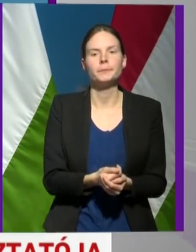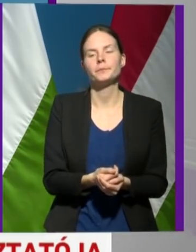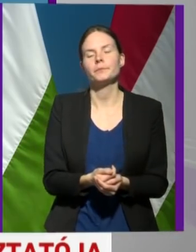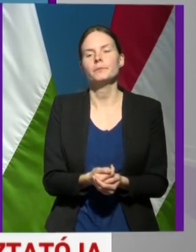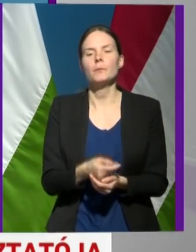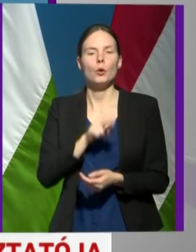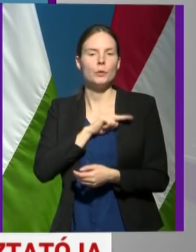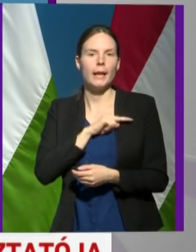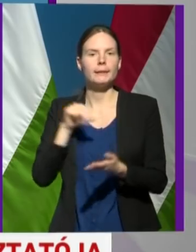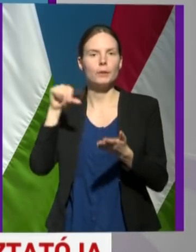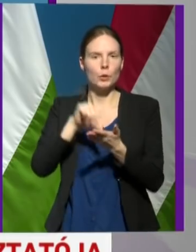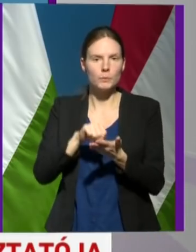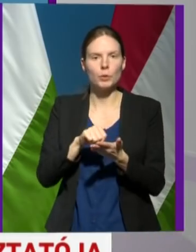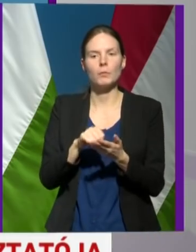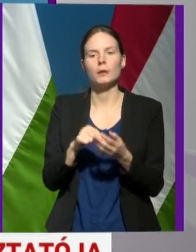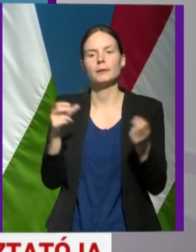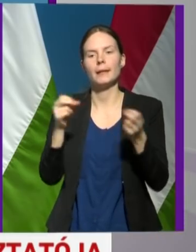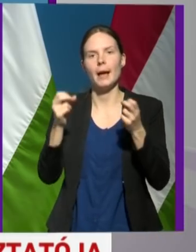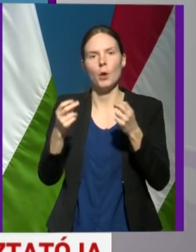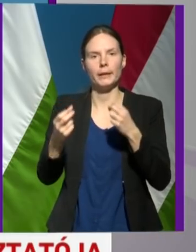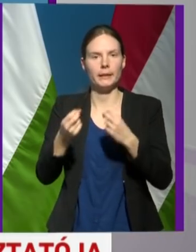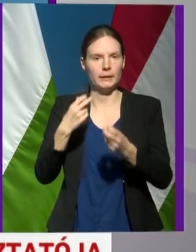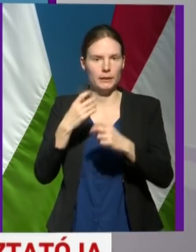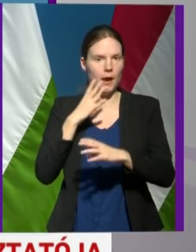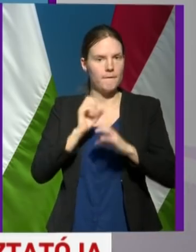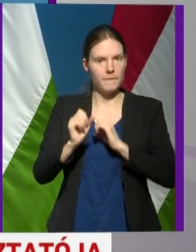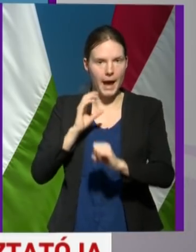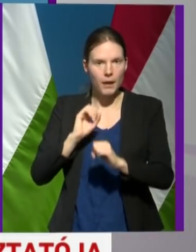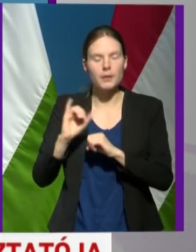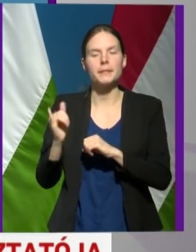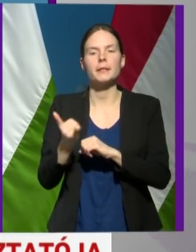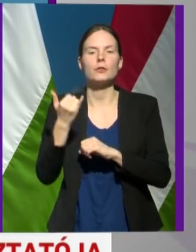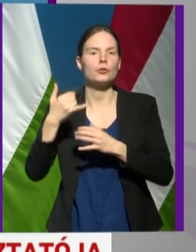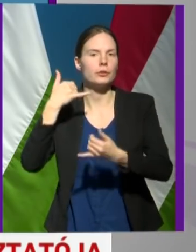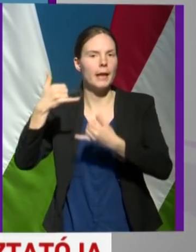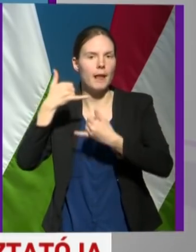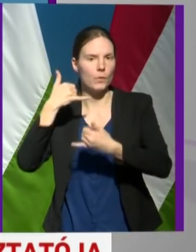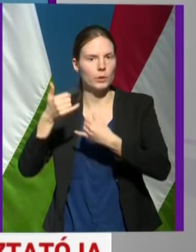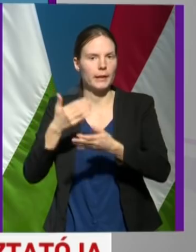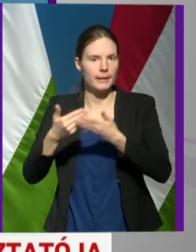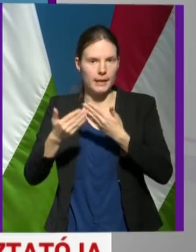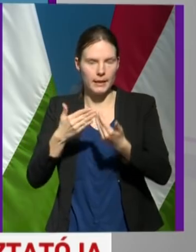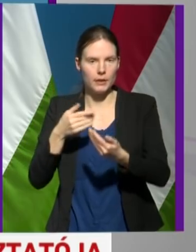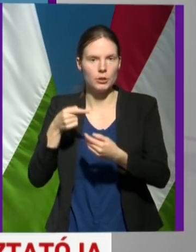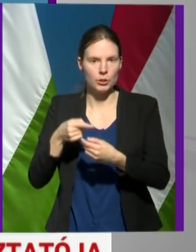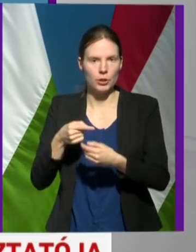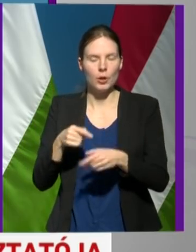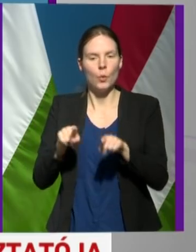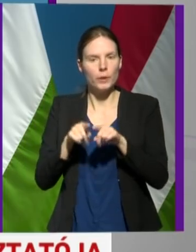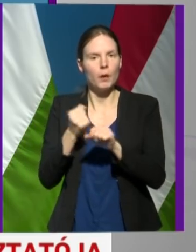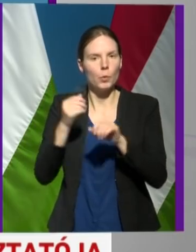az elektronikus levelek megválaszolásában, mind pedig a telefonhívások kezelésében olyan